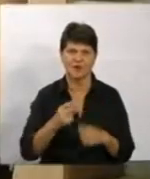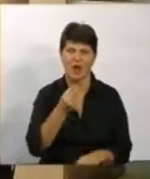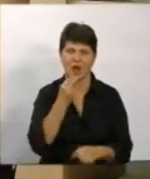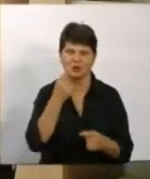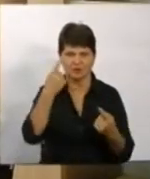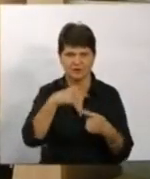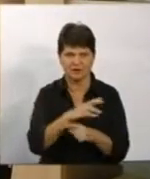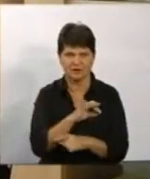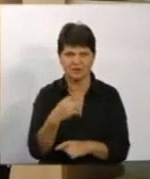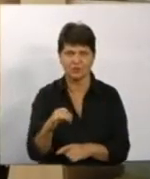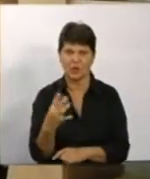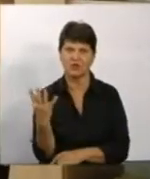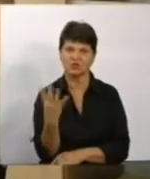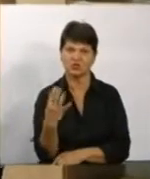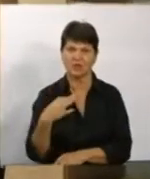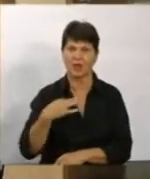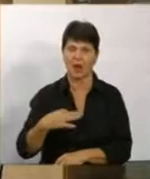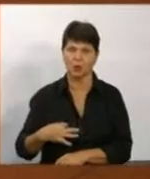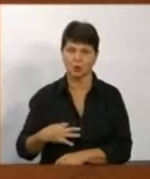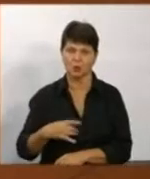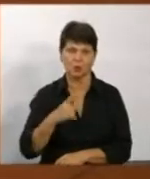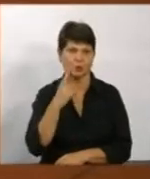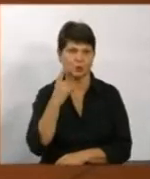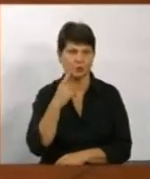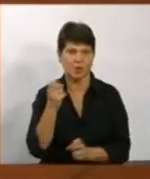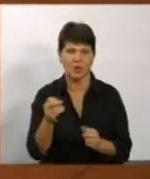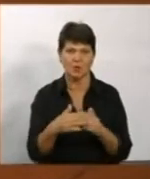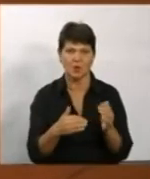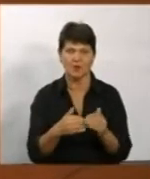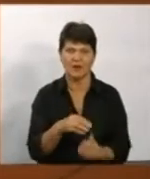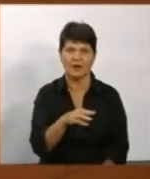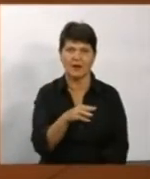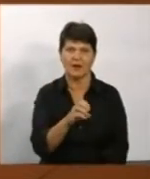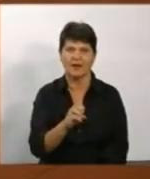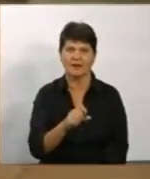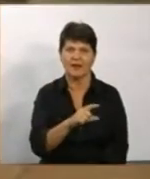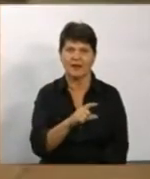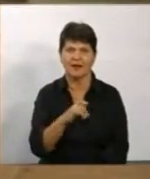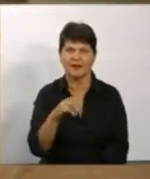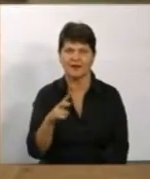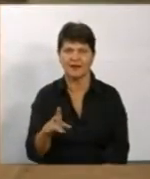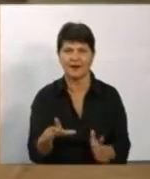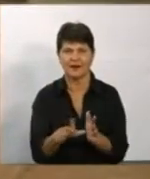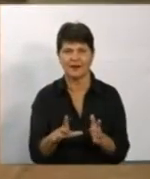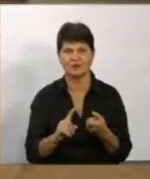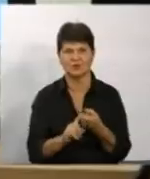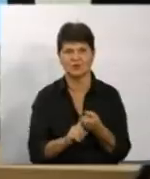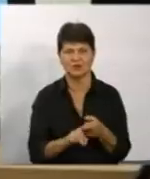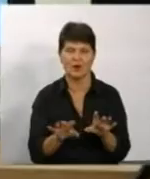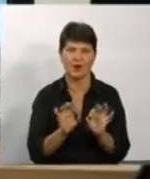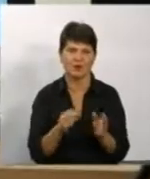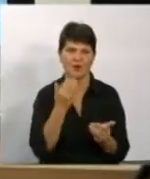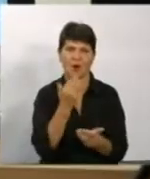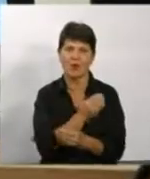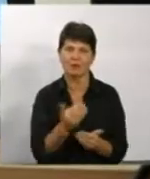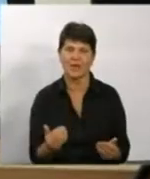технологій на четвертому курсі. Юнак здобуває професію техніка електрозв'язку. Розповідає про одну з останніх